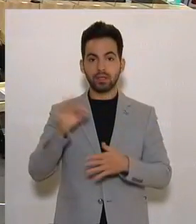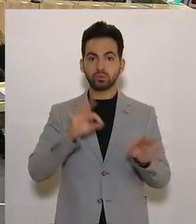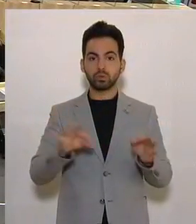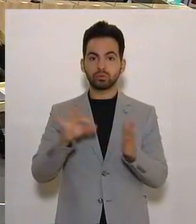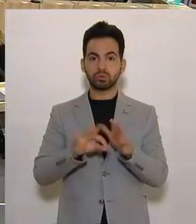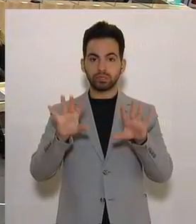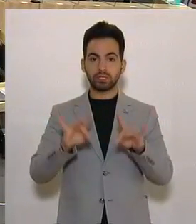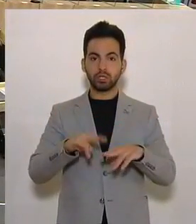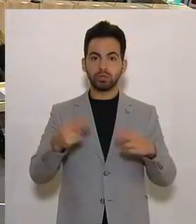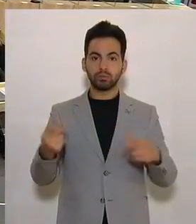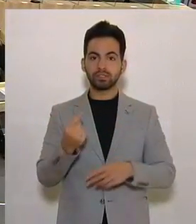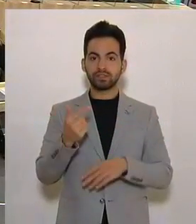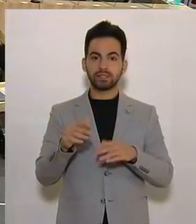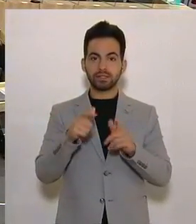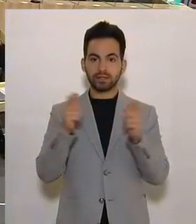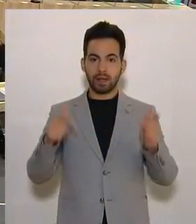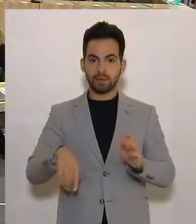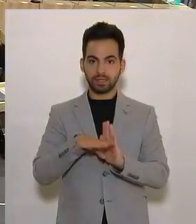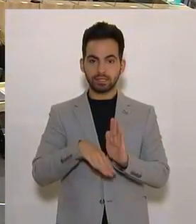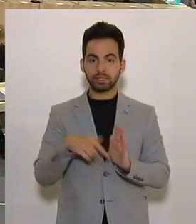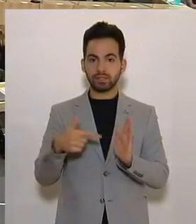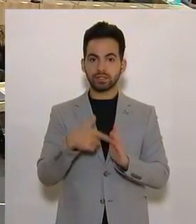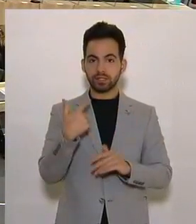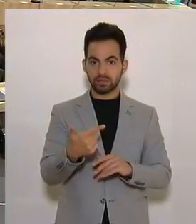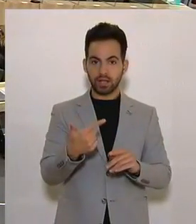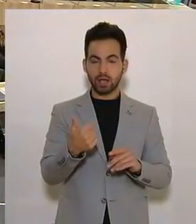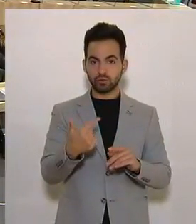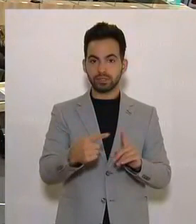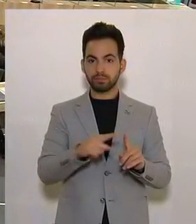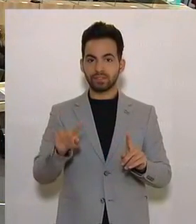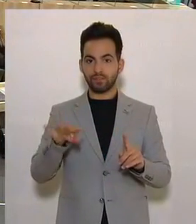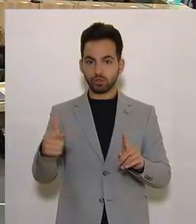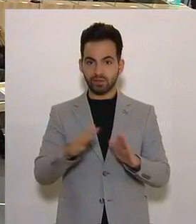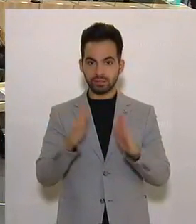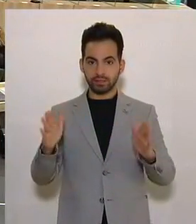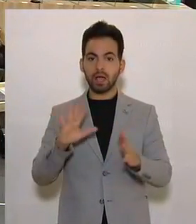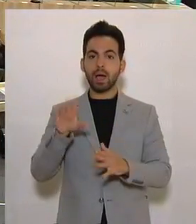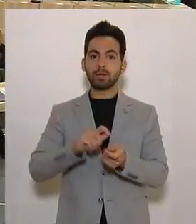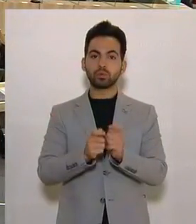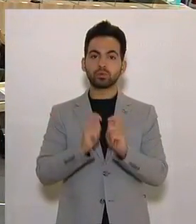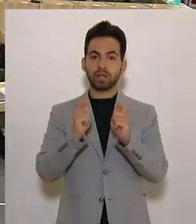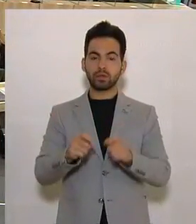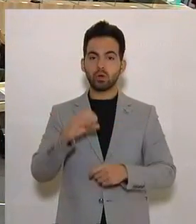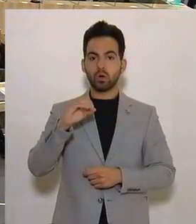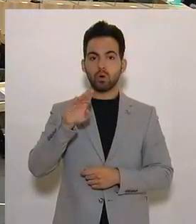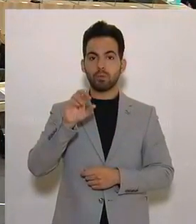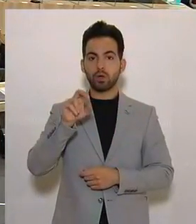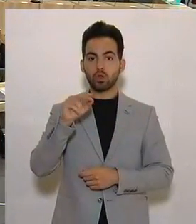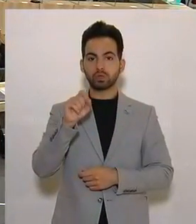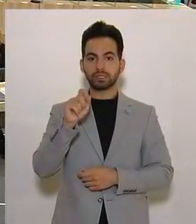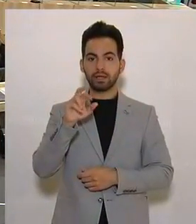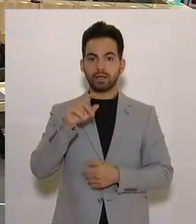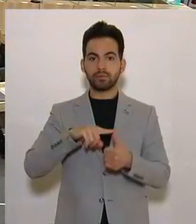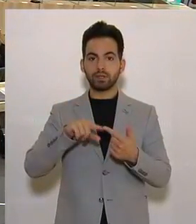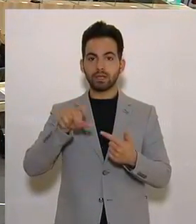des Bundesfinanzrahmengesetzes 2021 bis 2024 ein Abänderungsantrag der Abgeordneten Obernosterer und